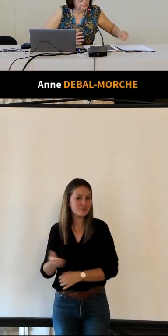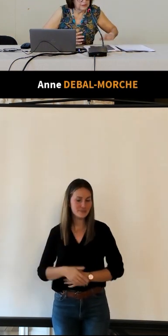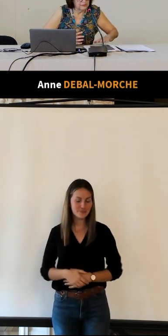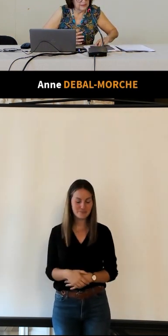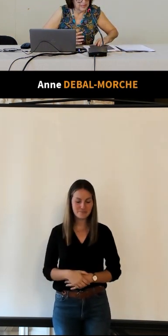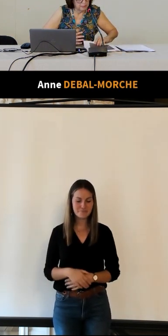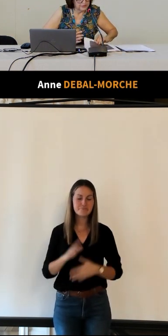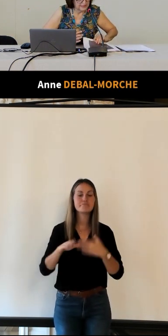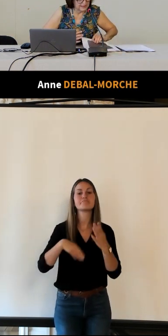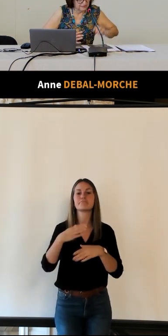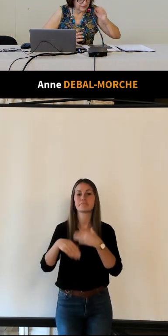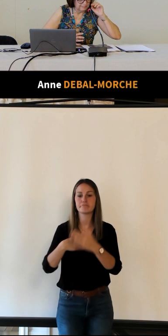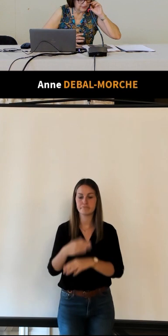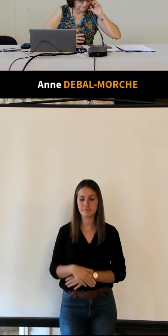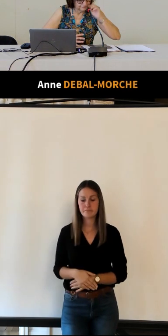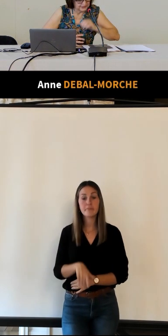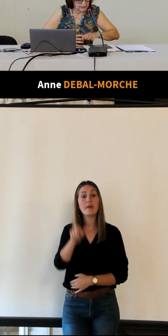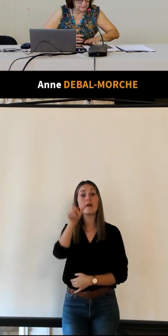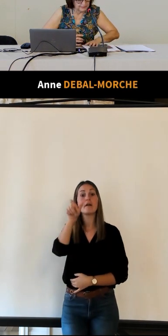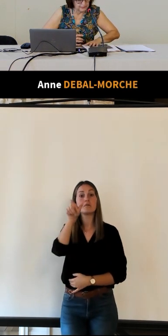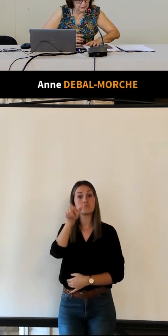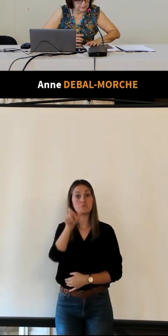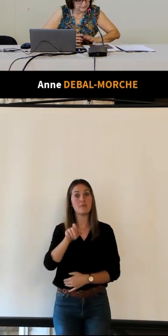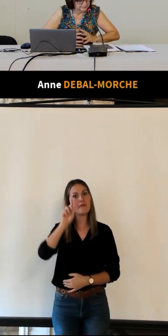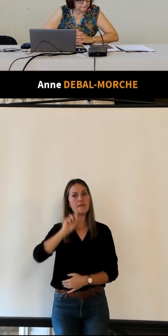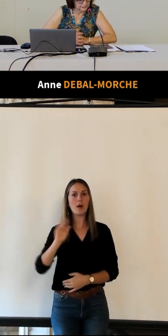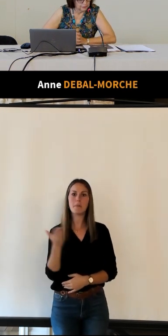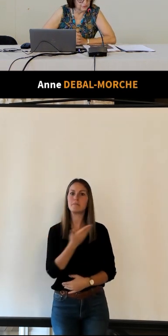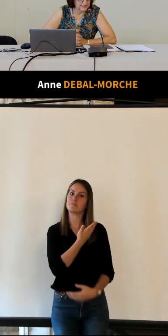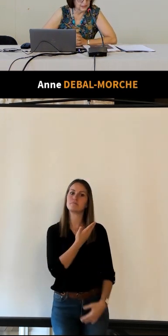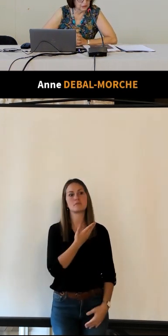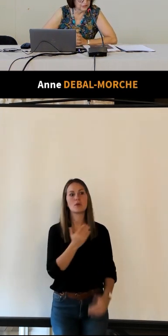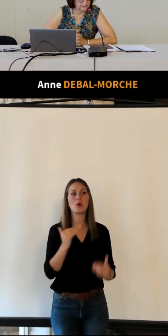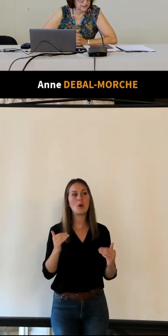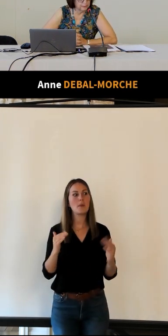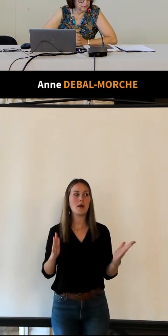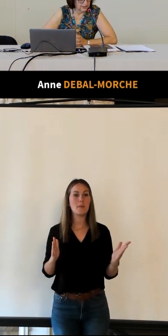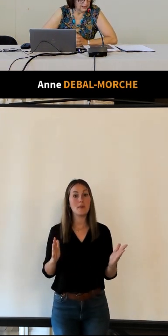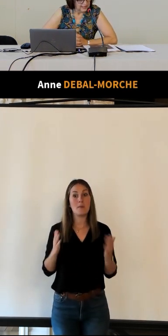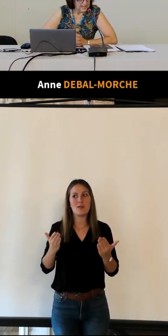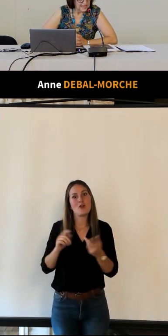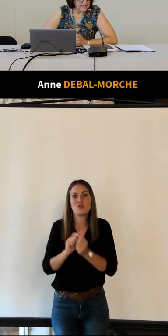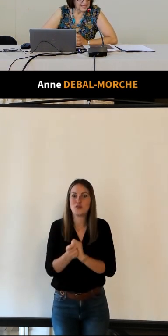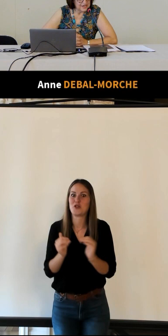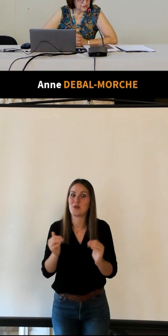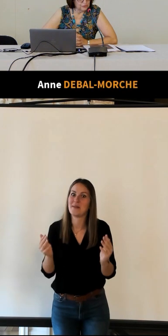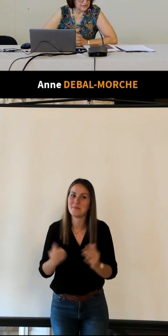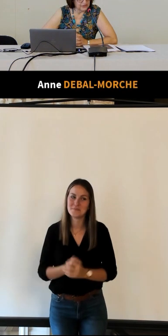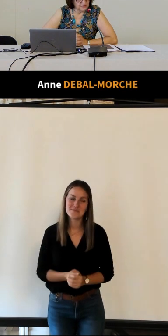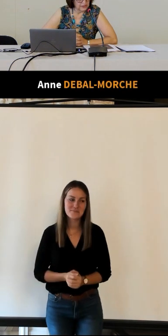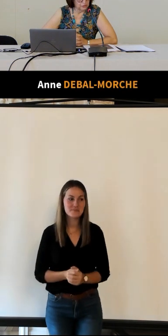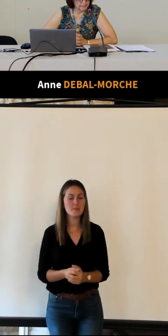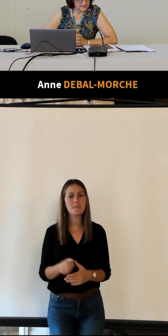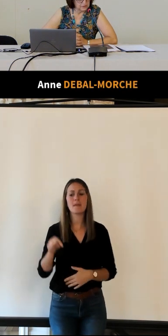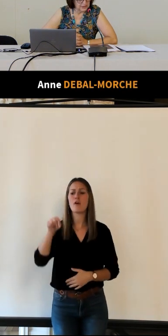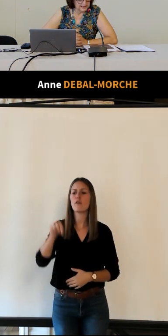ensuite vous avez un portrait de la femme qui est quand même je me demande que ça a changé un petit peu elles doivent